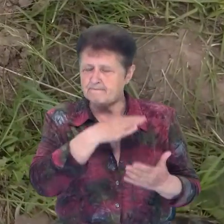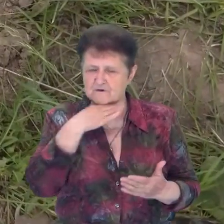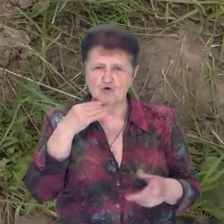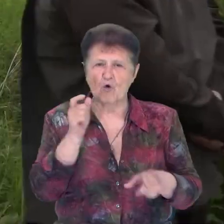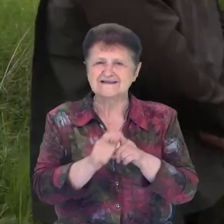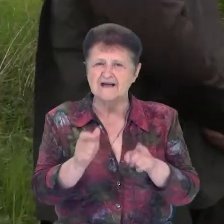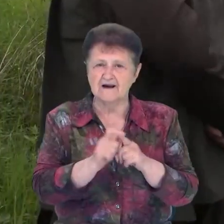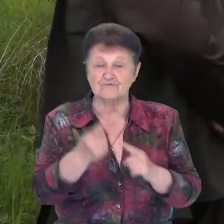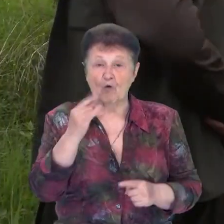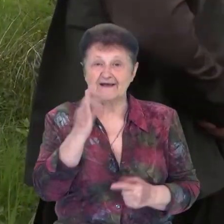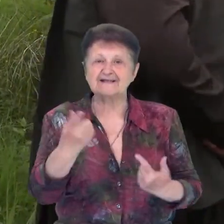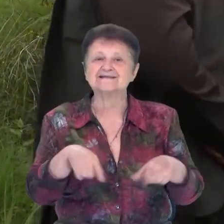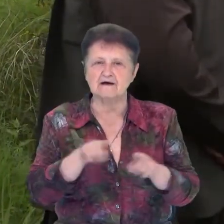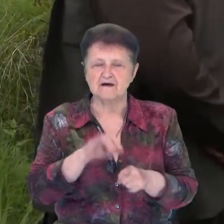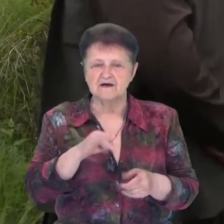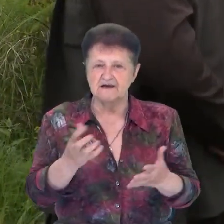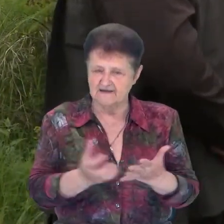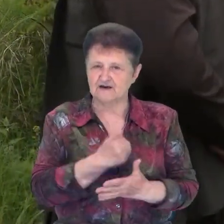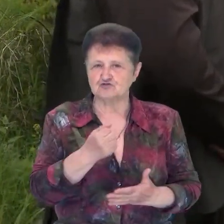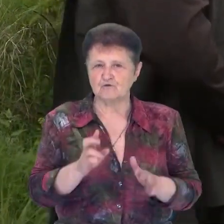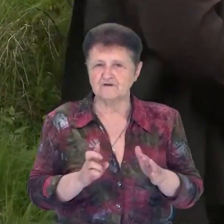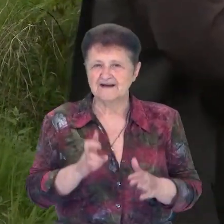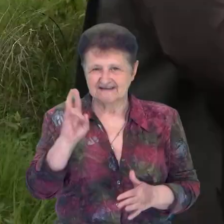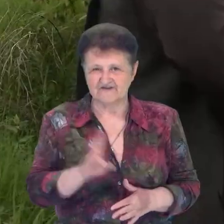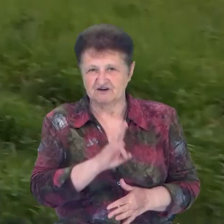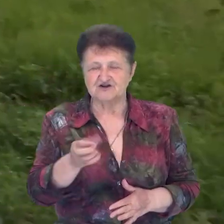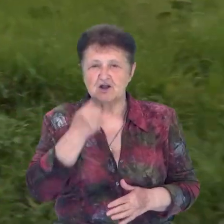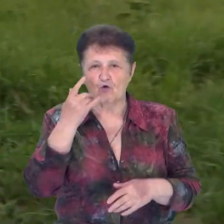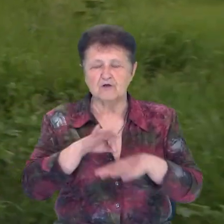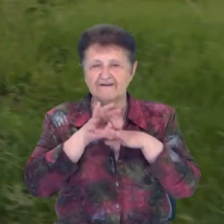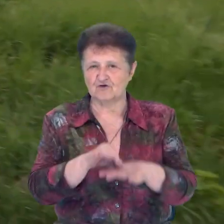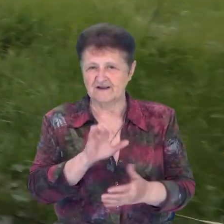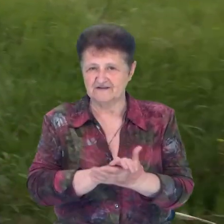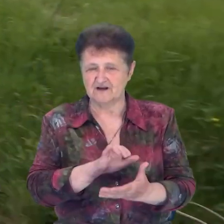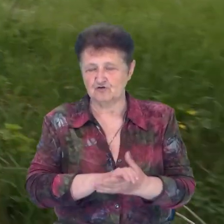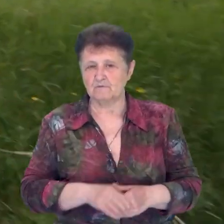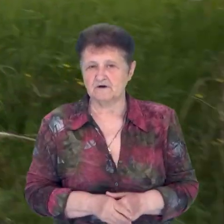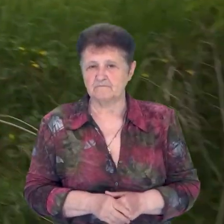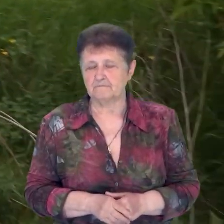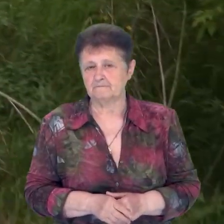снарядами. Один з таких знайшов Леонід, коли вводив сюди знайомих. «Малій сон вийшов,